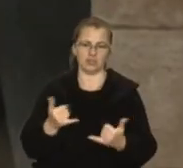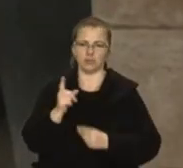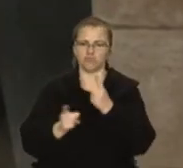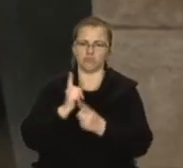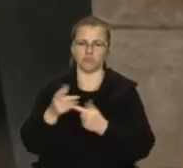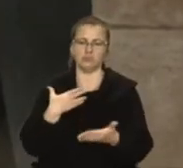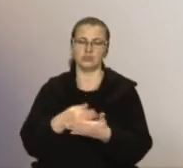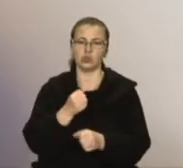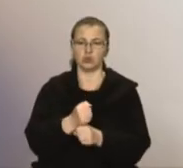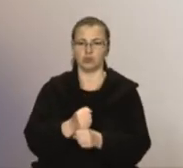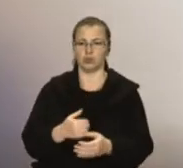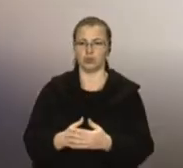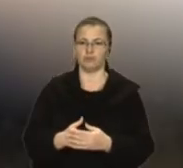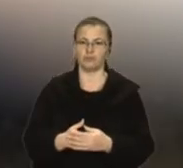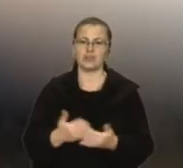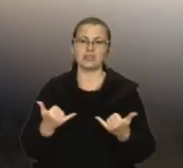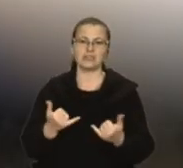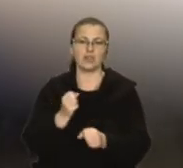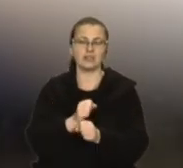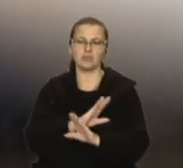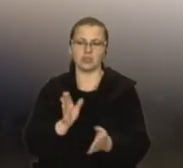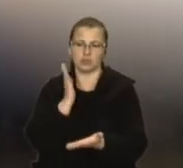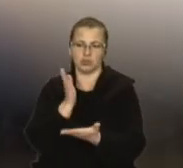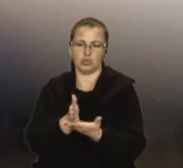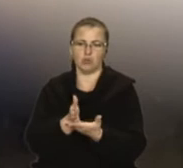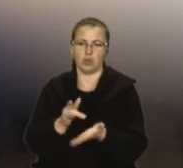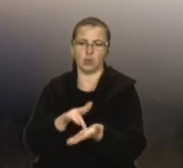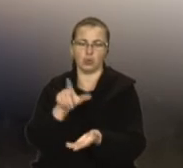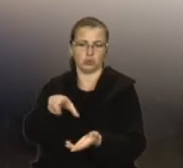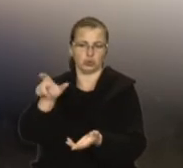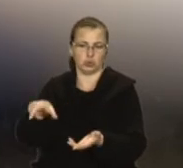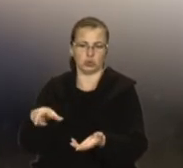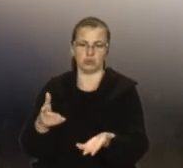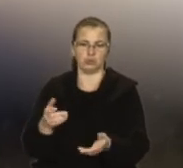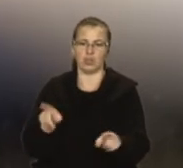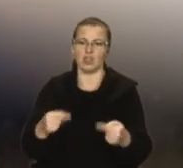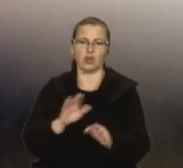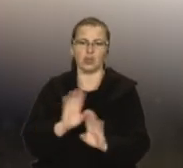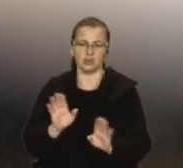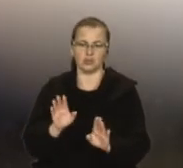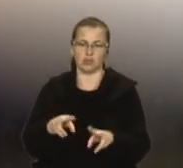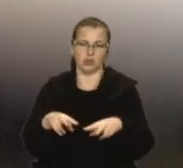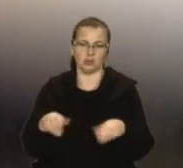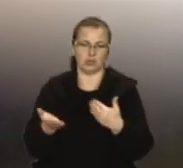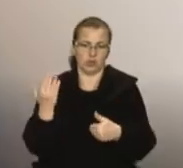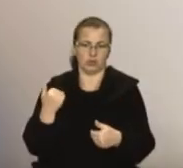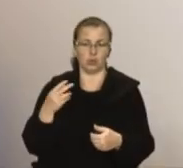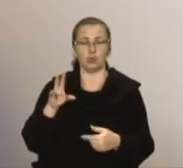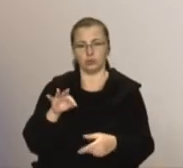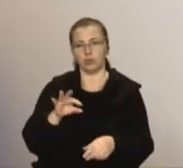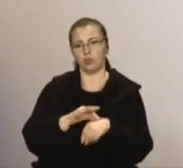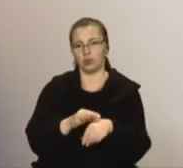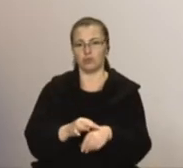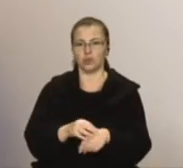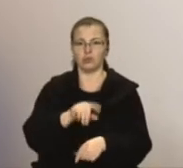свою роботу. Ми зараз не працюємо напряму з туристами, не організовуємо для них тури, які ми робили, але ми проводимо різні